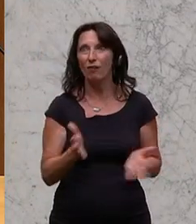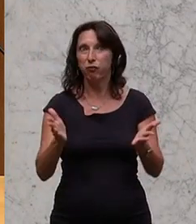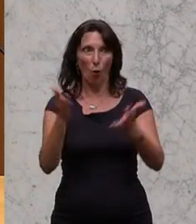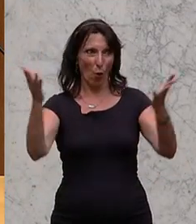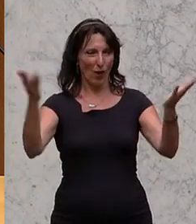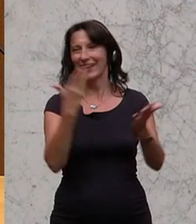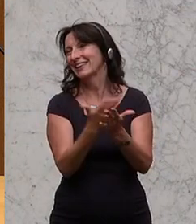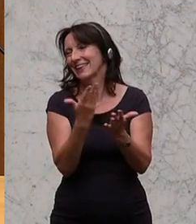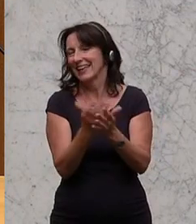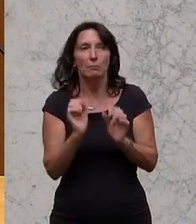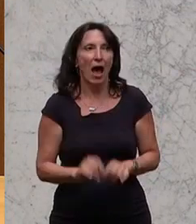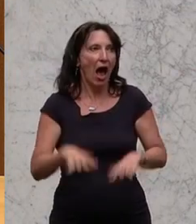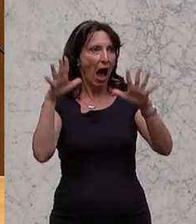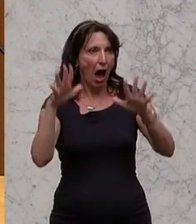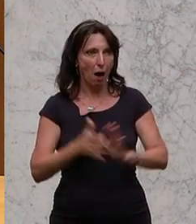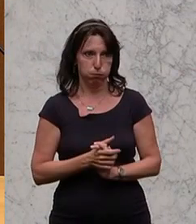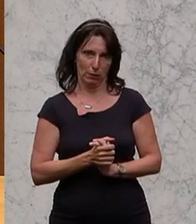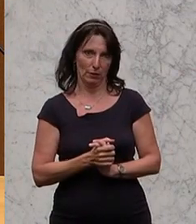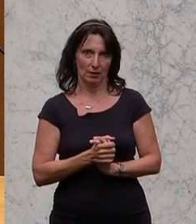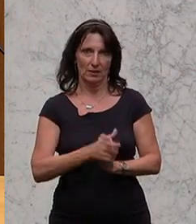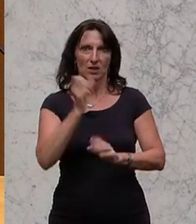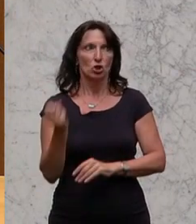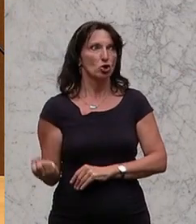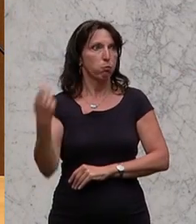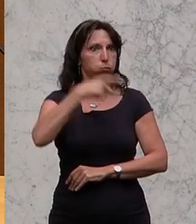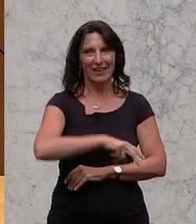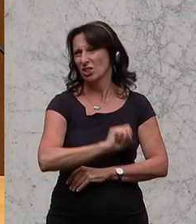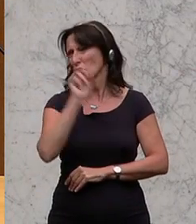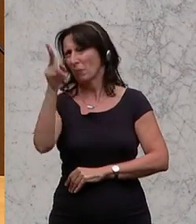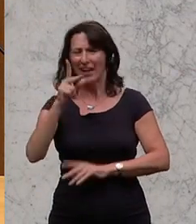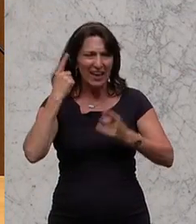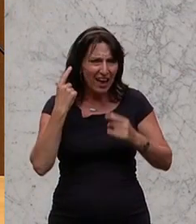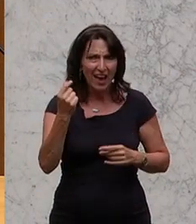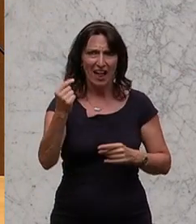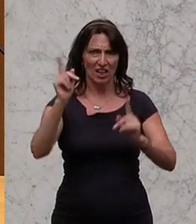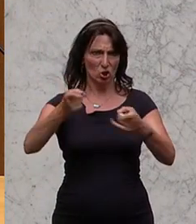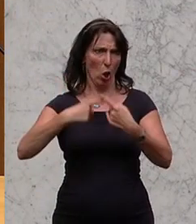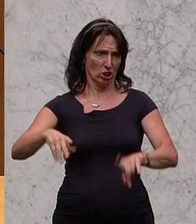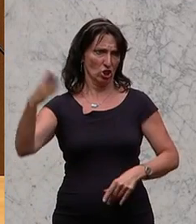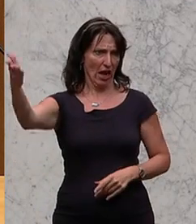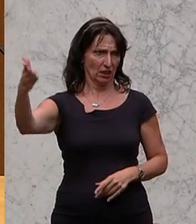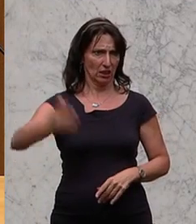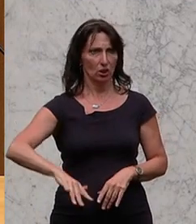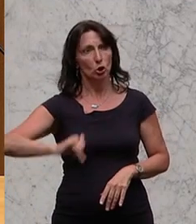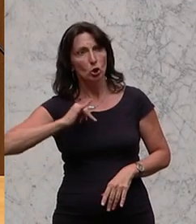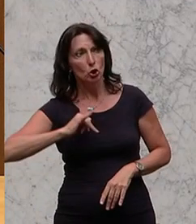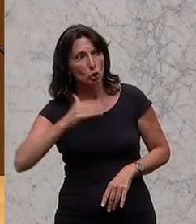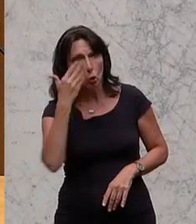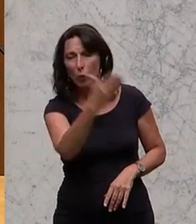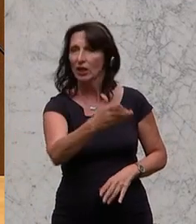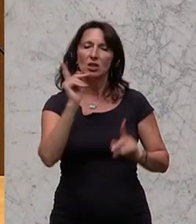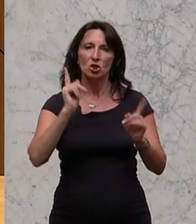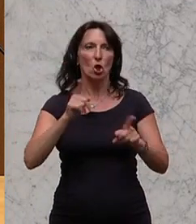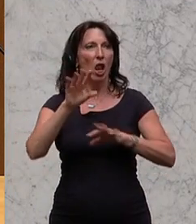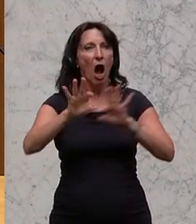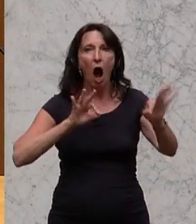Deswegen weg mit den Sprengeln zum Beispiel. Lassen wir doch die Eltern entscheiden und die Jugendlichen. Freie Schulwahl ohne